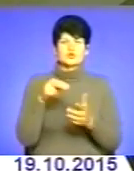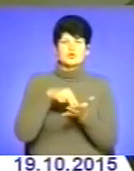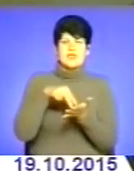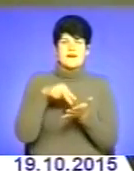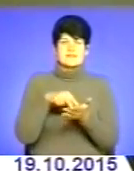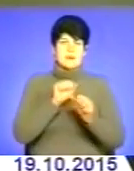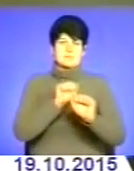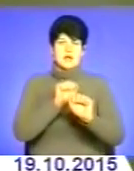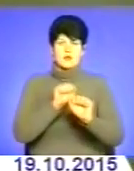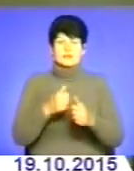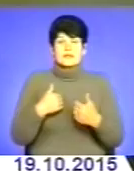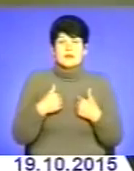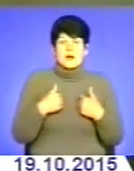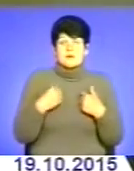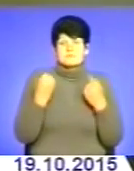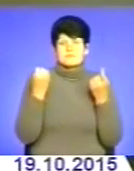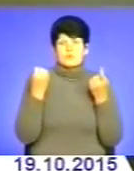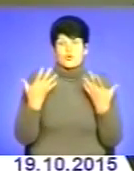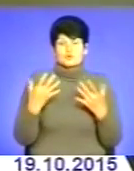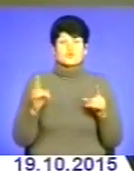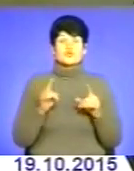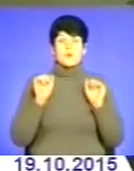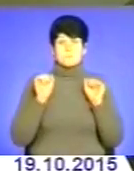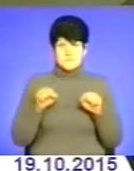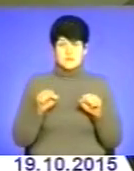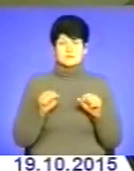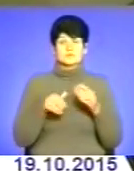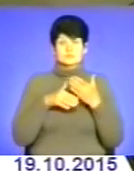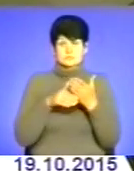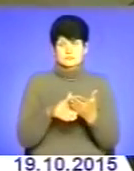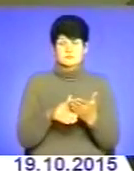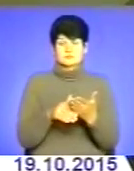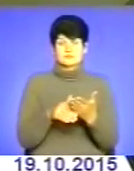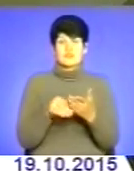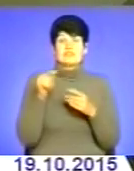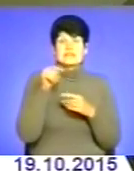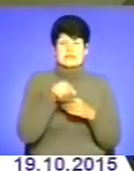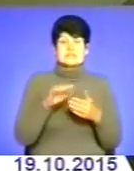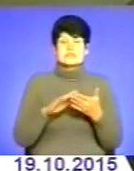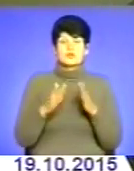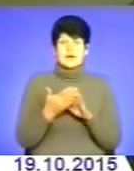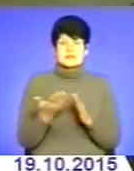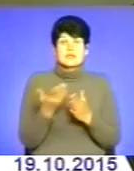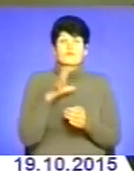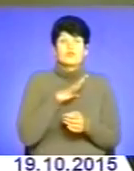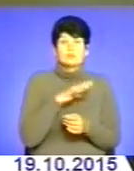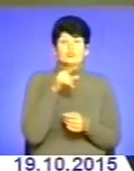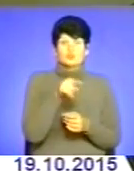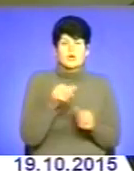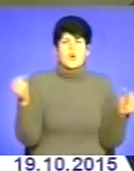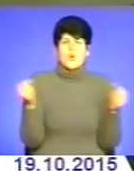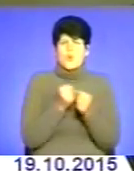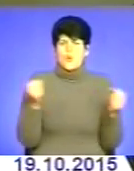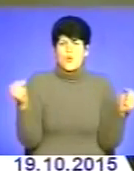Я просто, що міг, чим їм допомагав, тому що в таких ситуаціях вони були і холодно, і